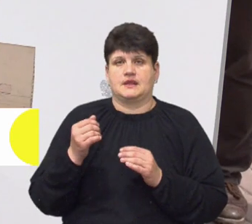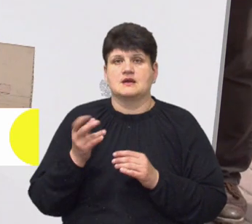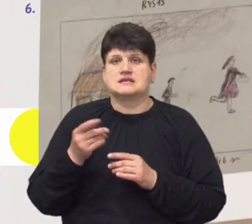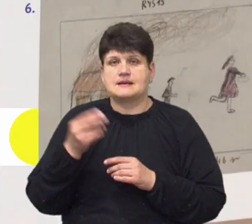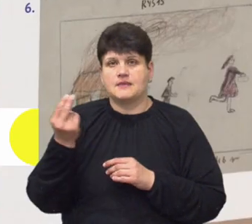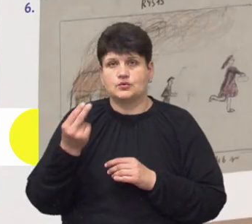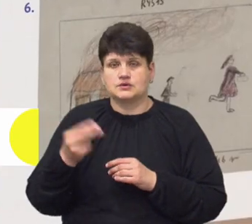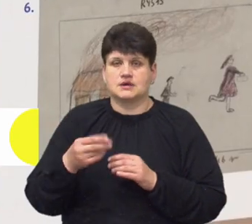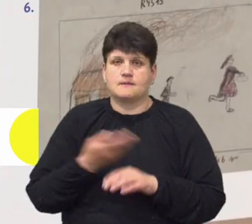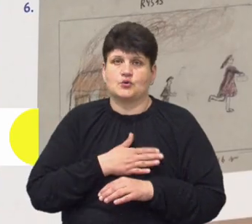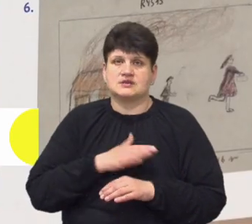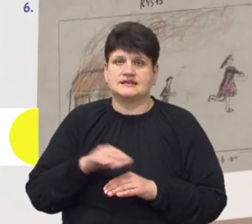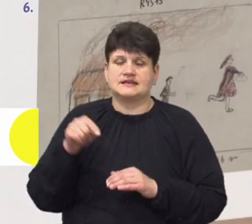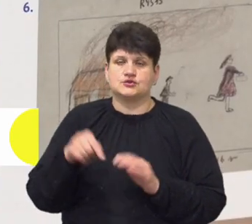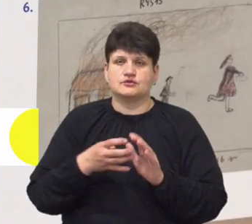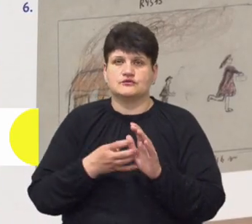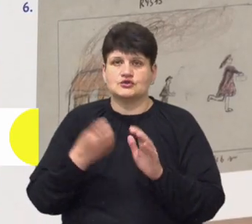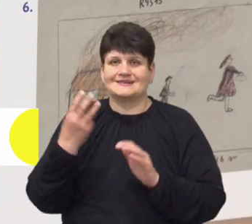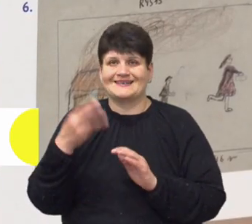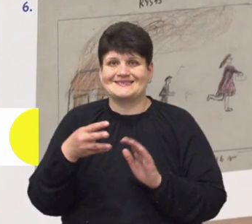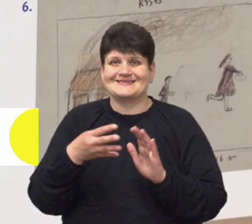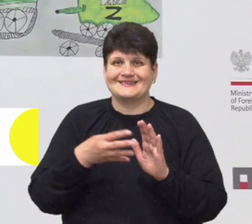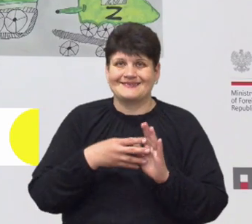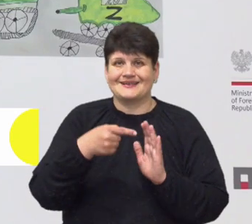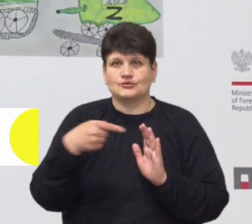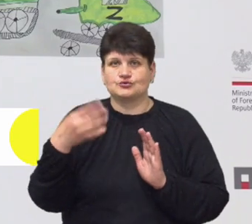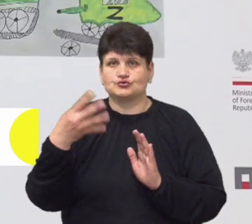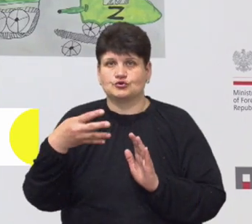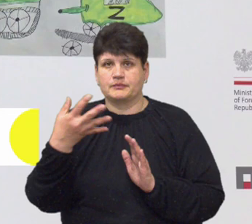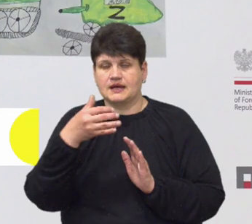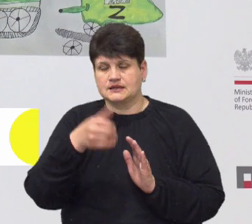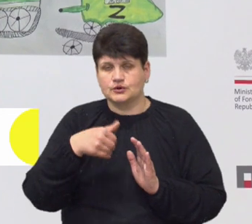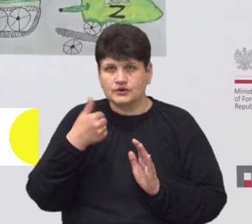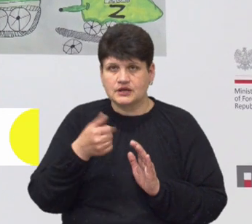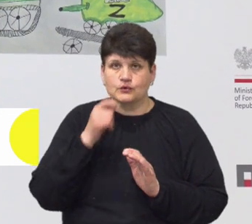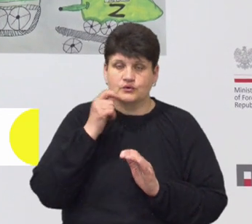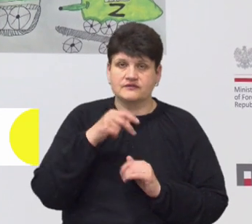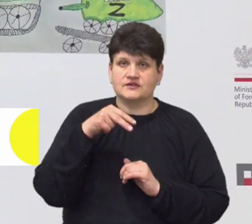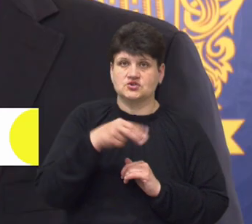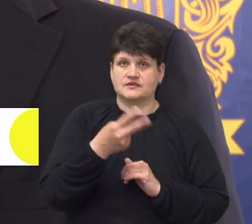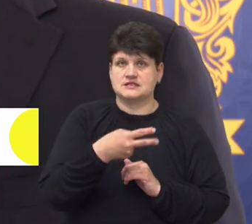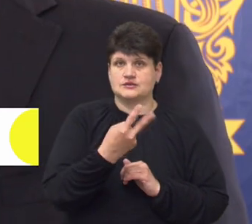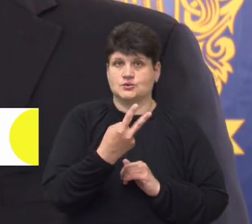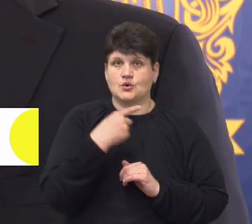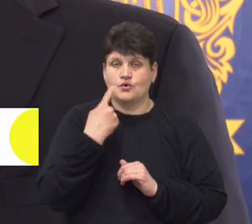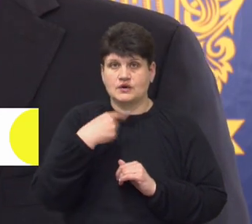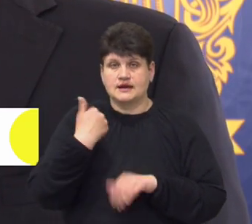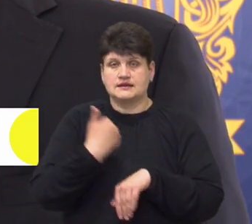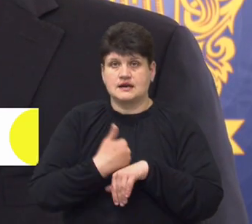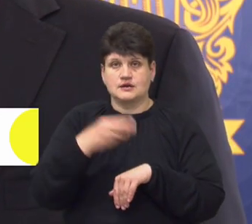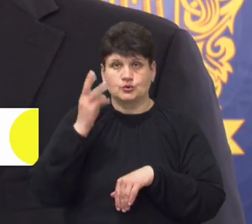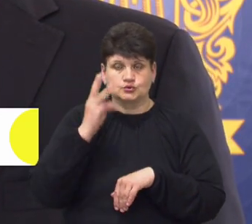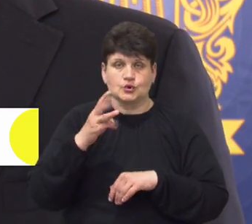1939-1945 років та українських 2022-го. За словами Генерального консула